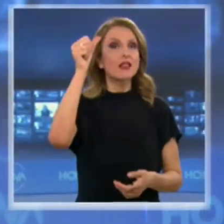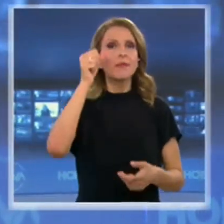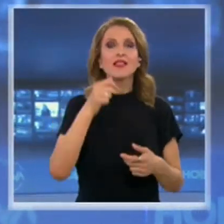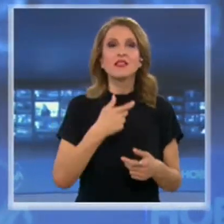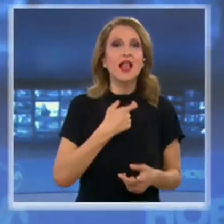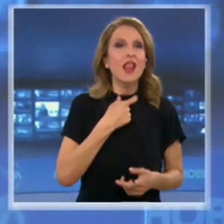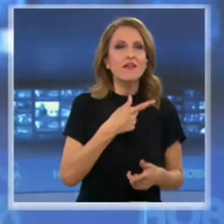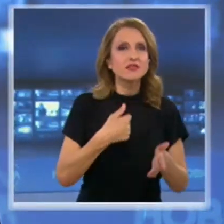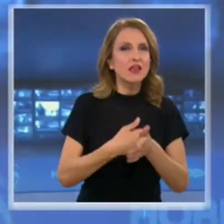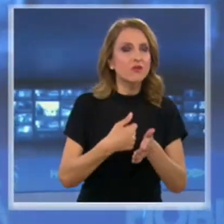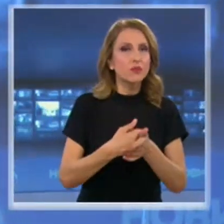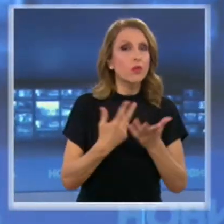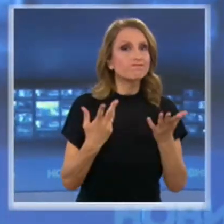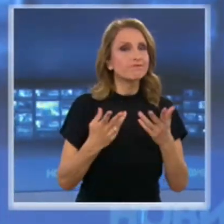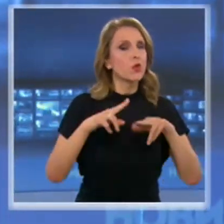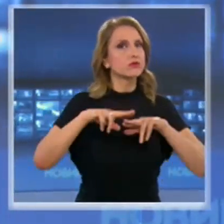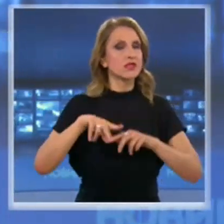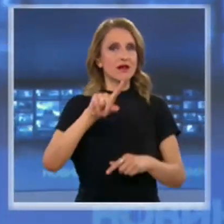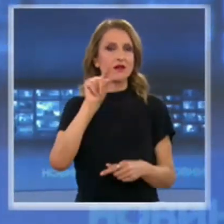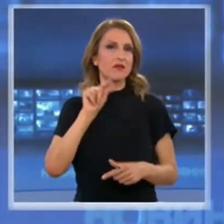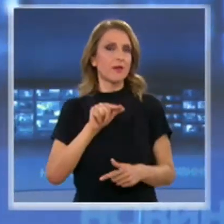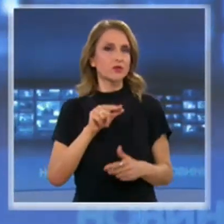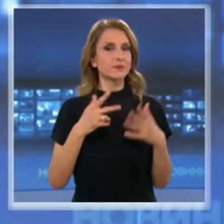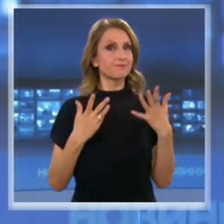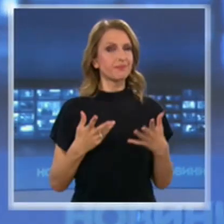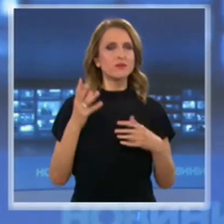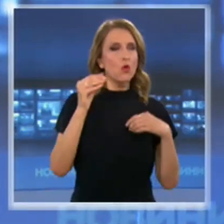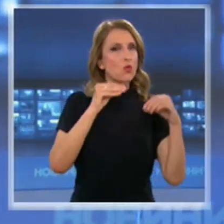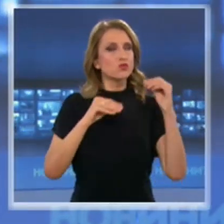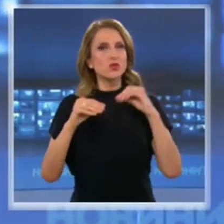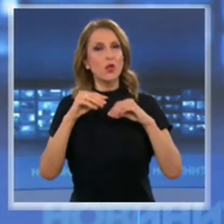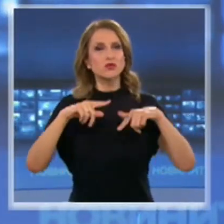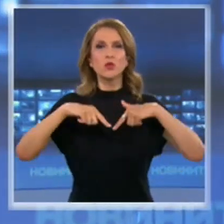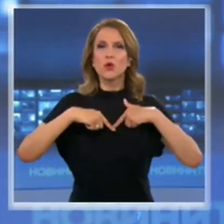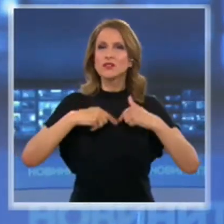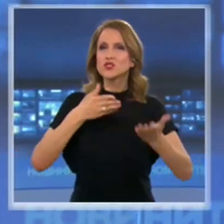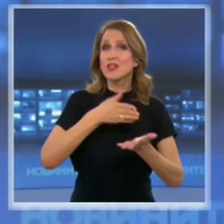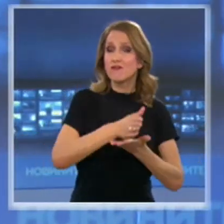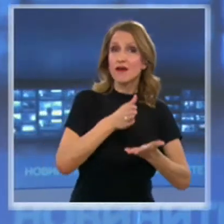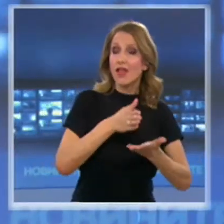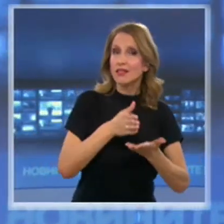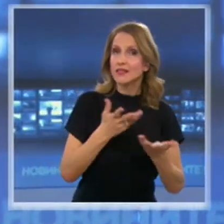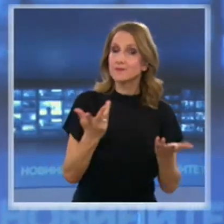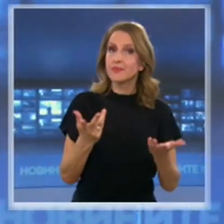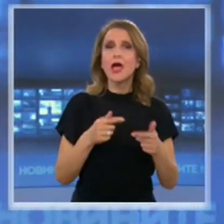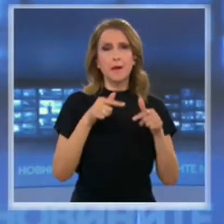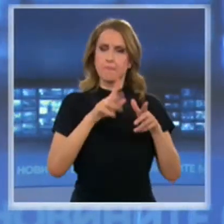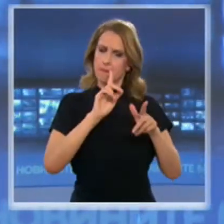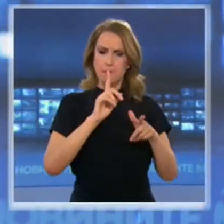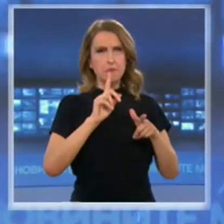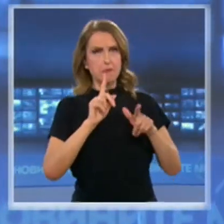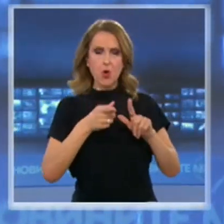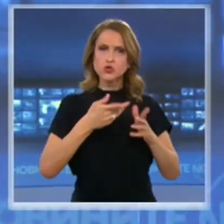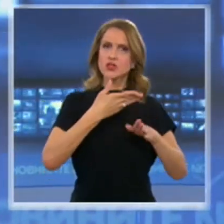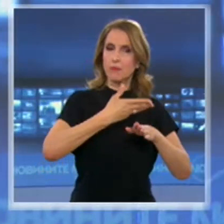остава под въпрос, но се появи, макар и сложен юридически вариант, при който клубът може да продължи да съществува. Идеята е